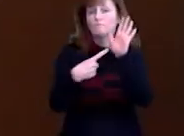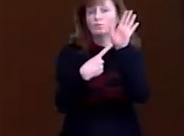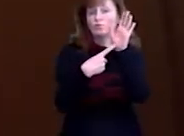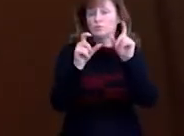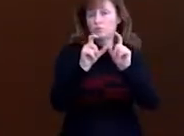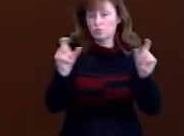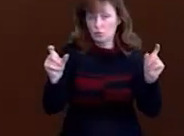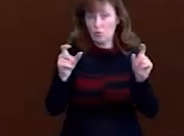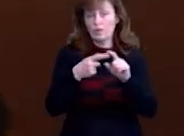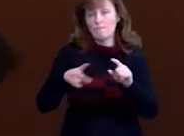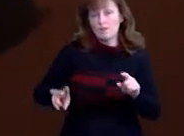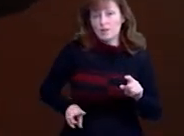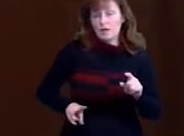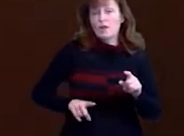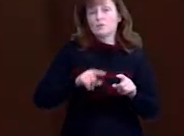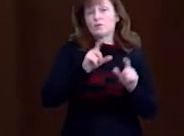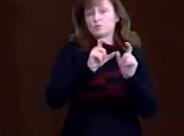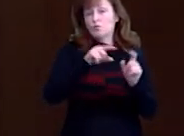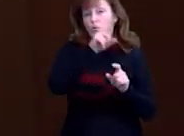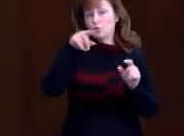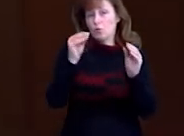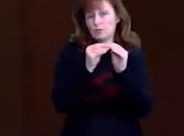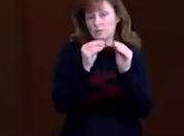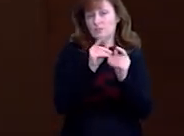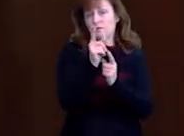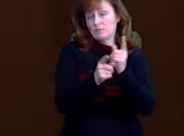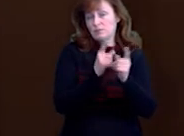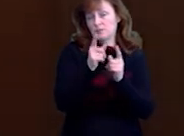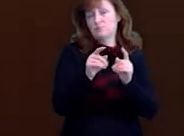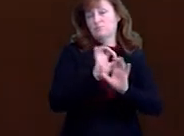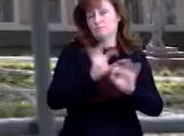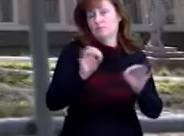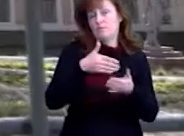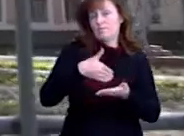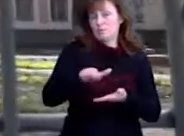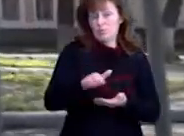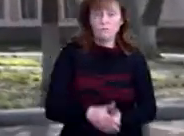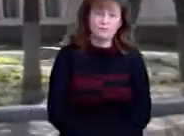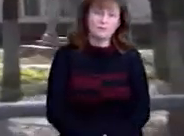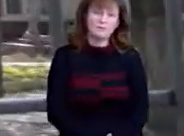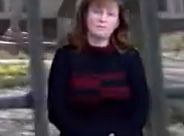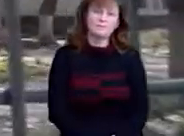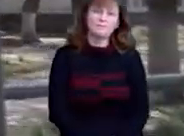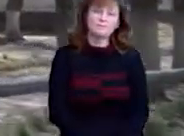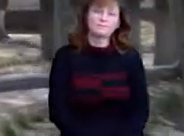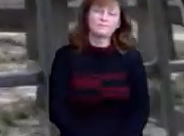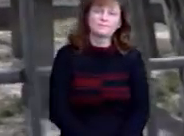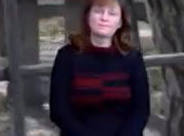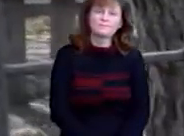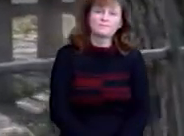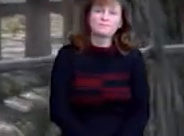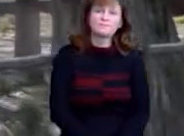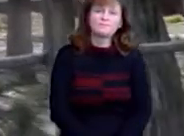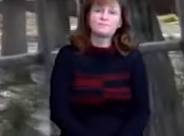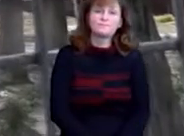директор 10-ї школи Олександр Карпеко коментувати реорганізацію шкіл відмовився. Дарій Янушкевич, Дмитро Руденко. Новини